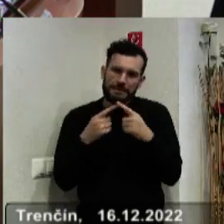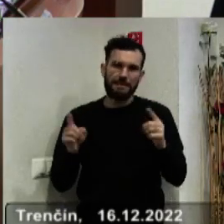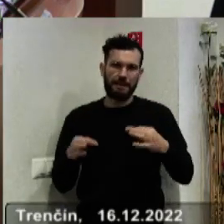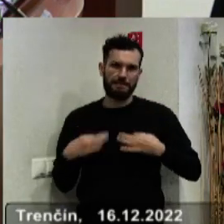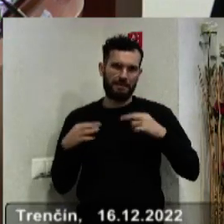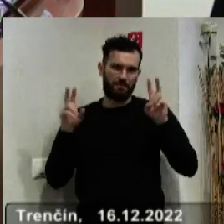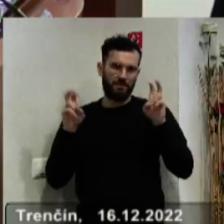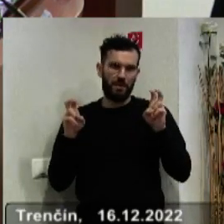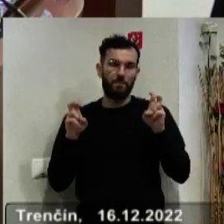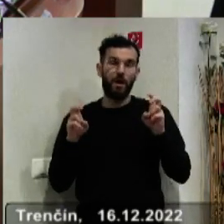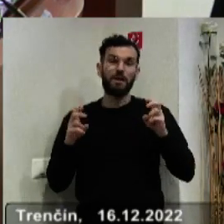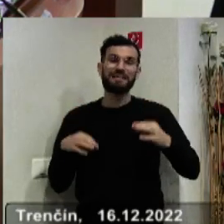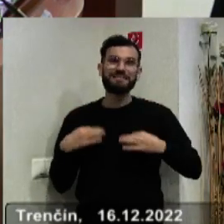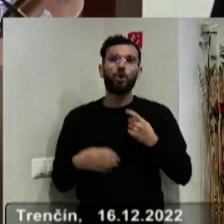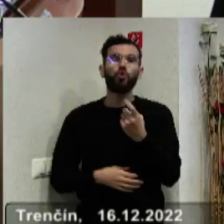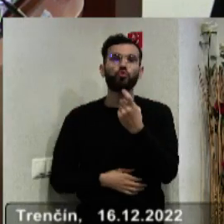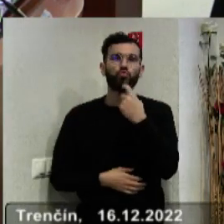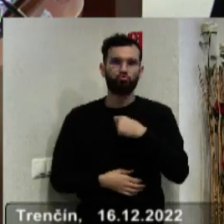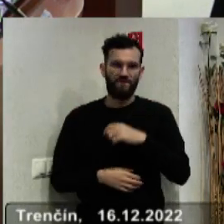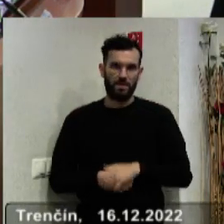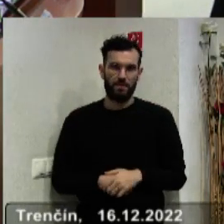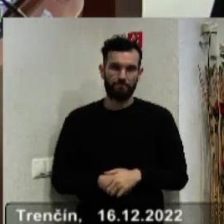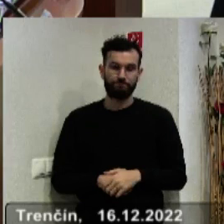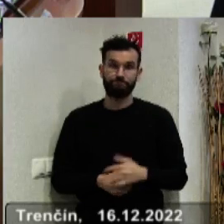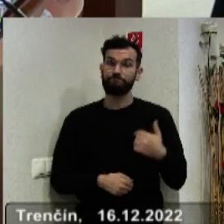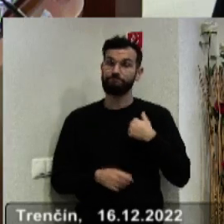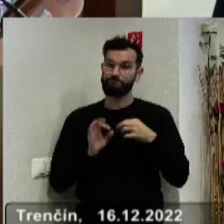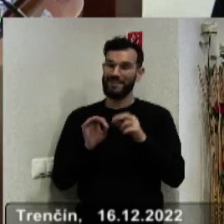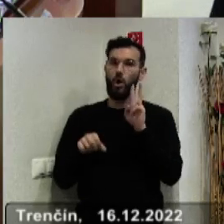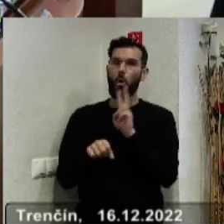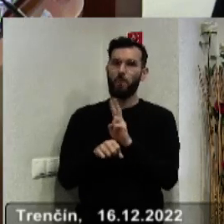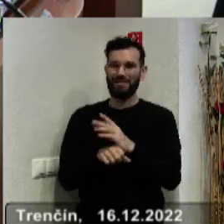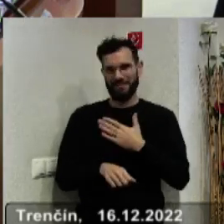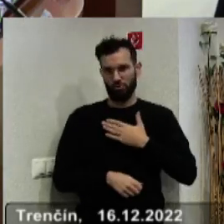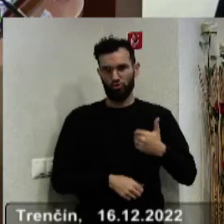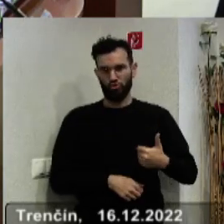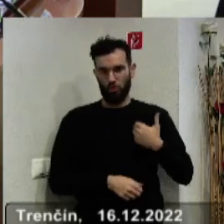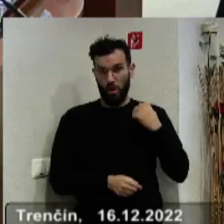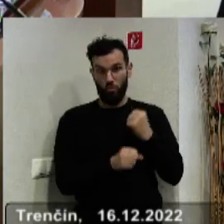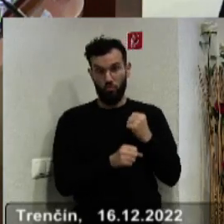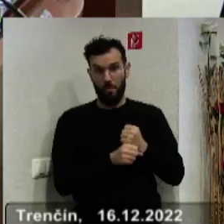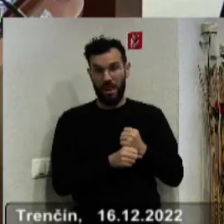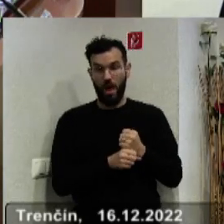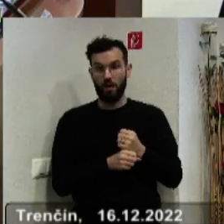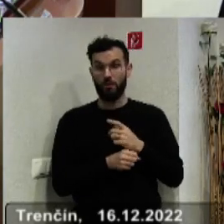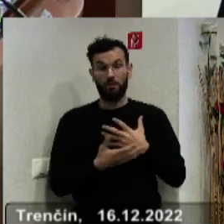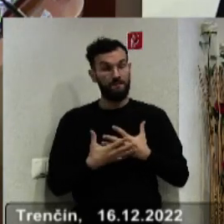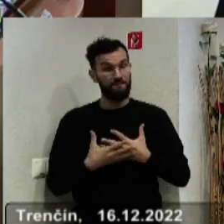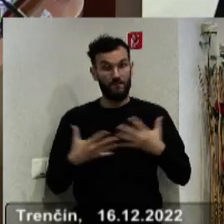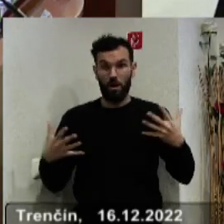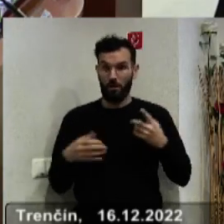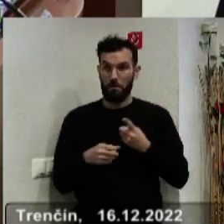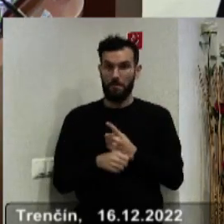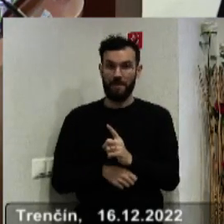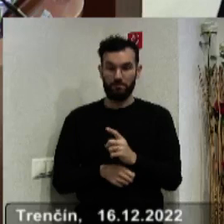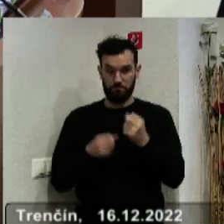duševnom. Ja som urobila také jedno opatrenie u nás v škole a vôbec som netušila, že nájde takú odozvu, pri mne sa